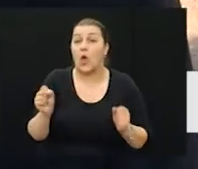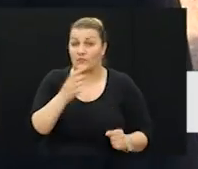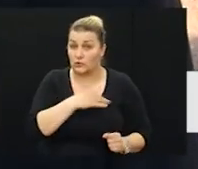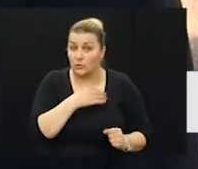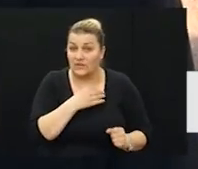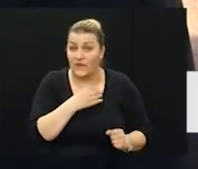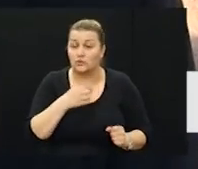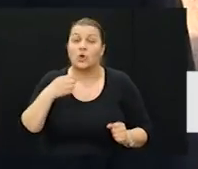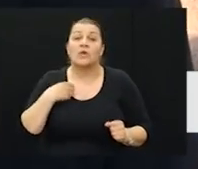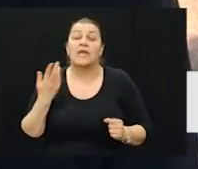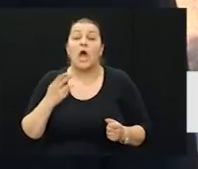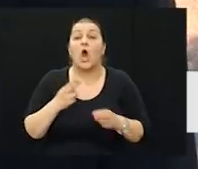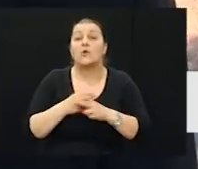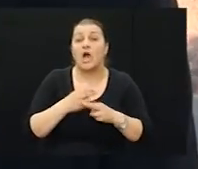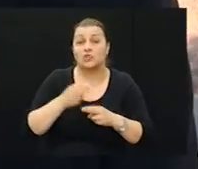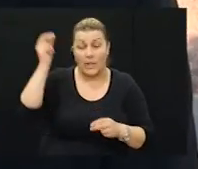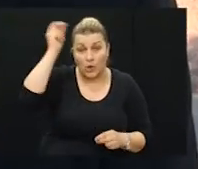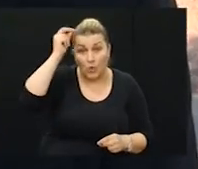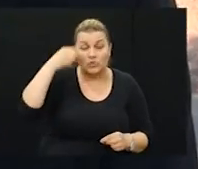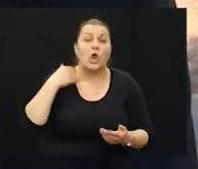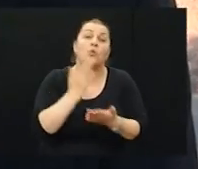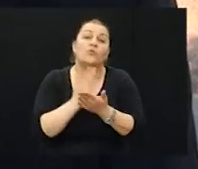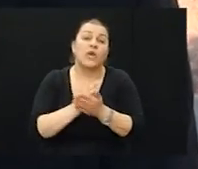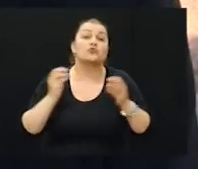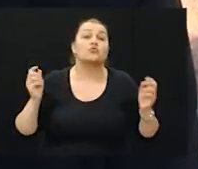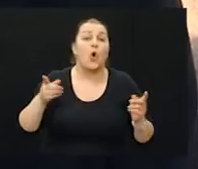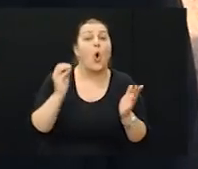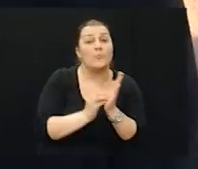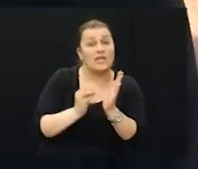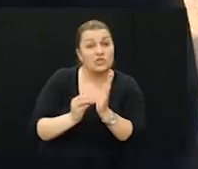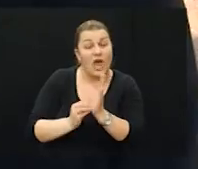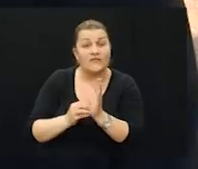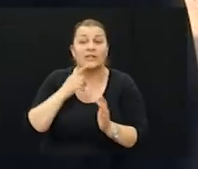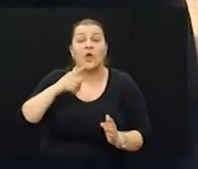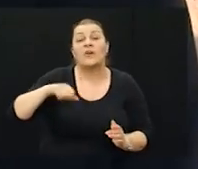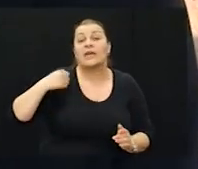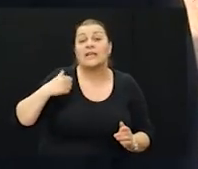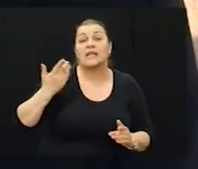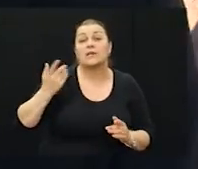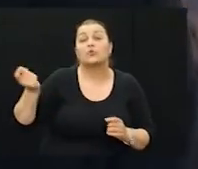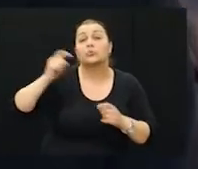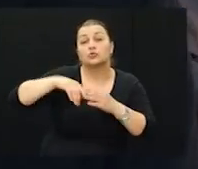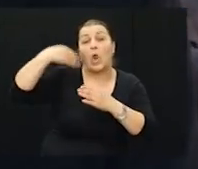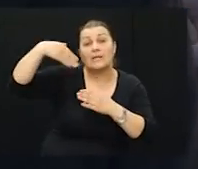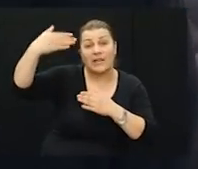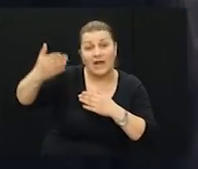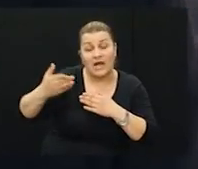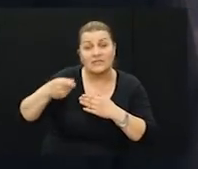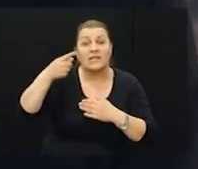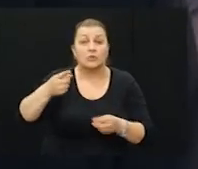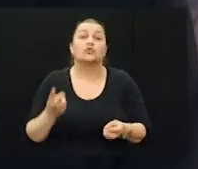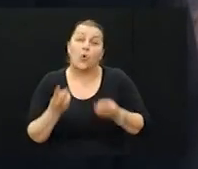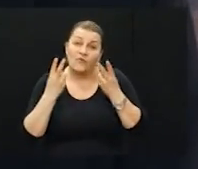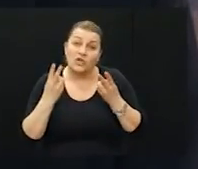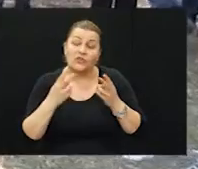Ja kao načinik i općina Hrvatske uvijek ćemo obilježavati to, a ja sam nadajom i generaciji koji budu dolazili iza nas da će to uvažavati, da će